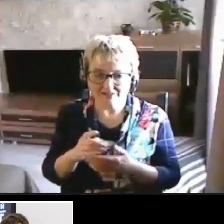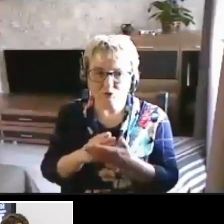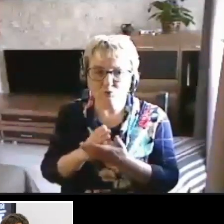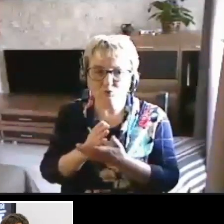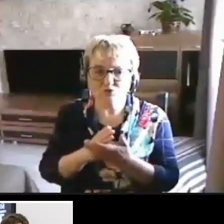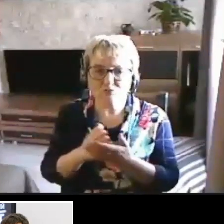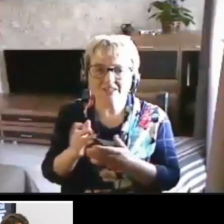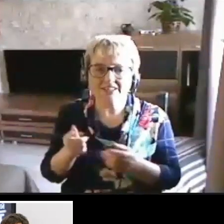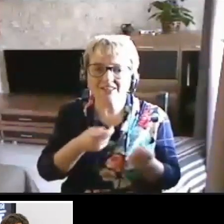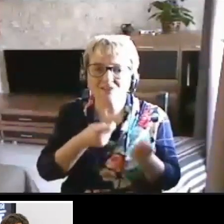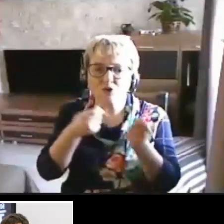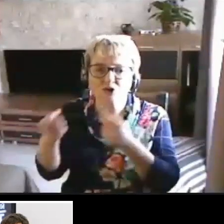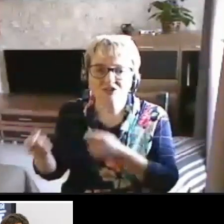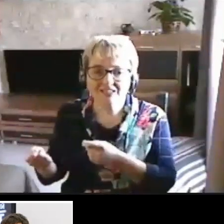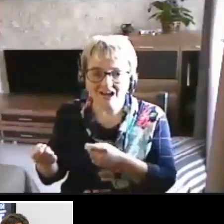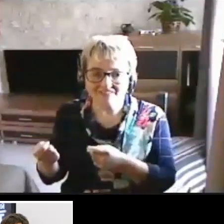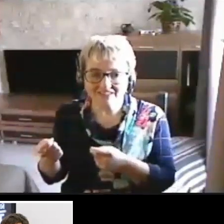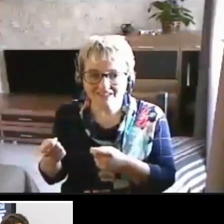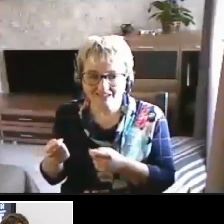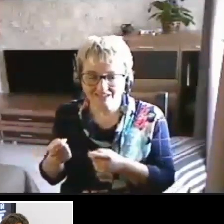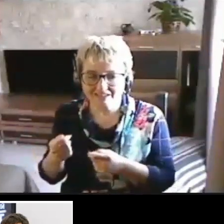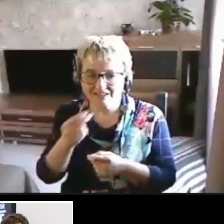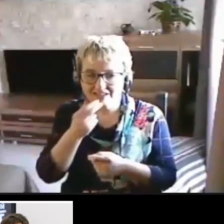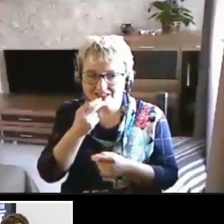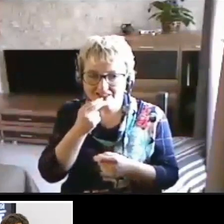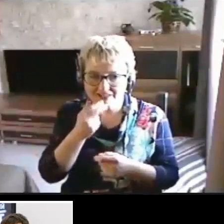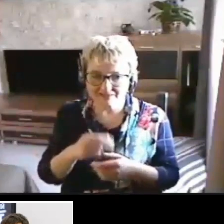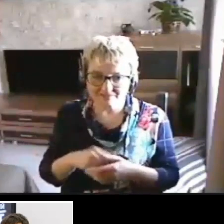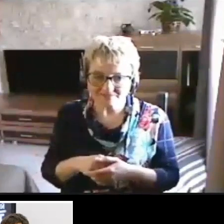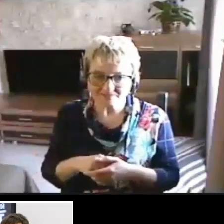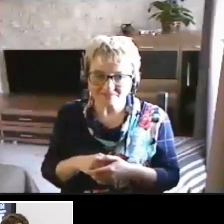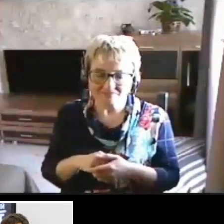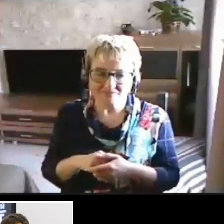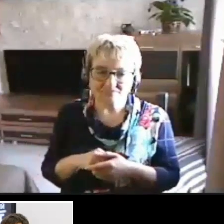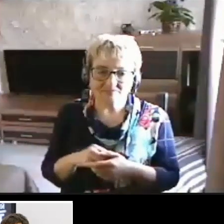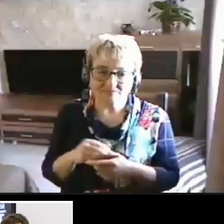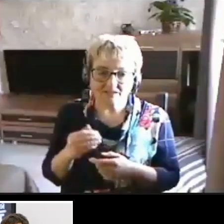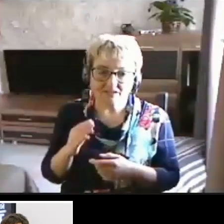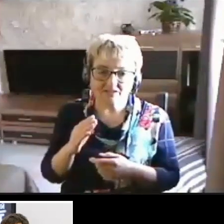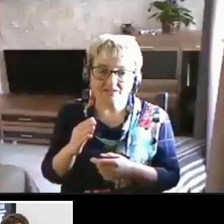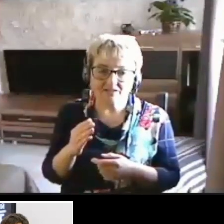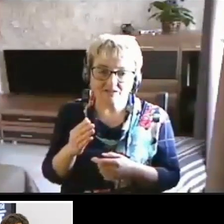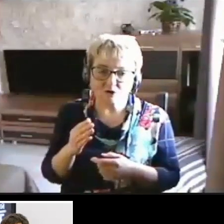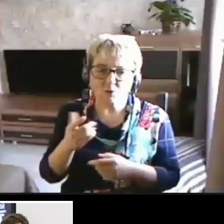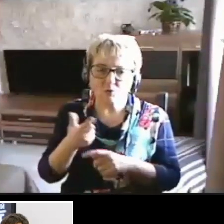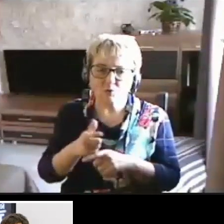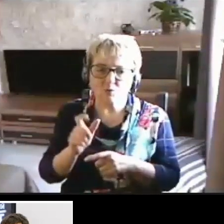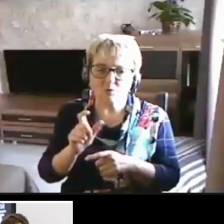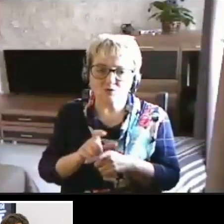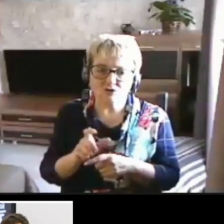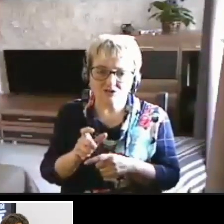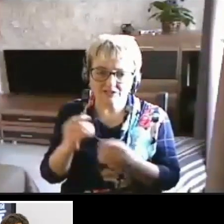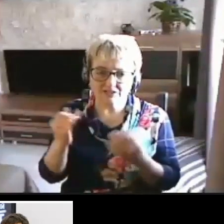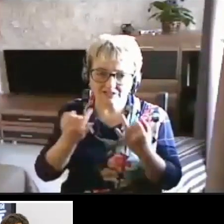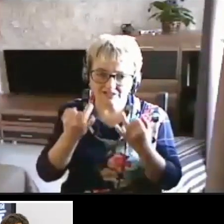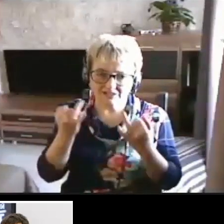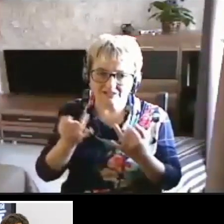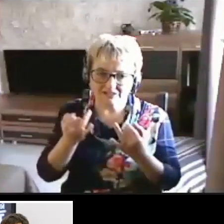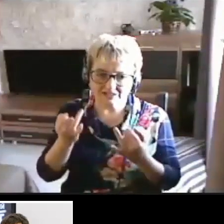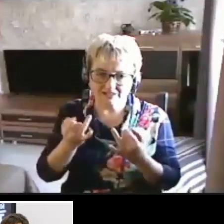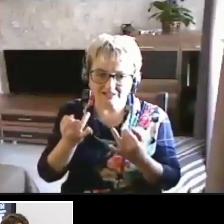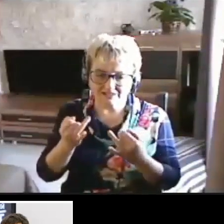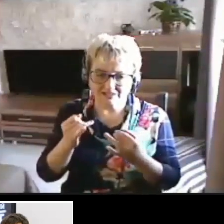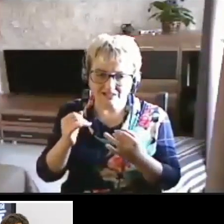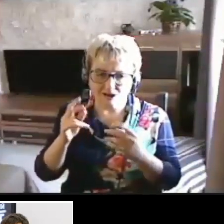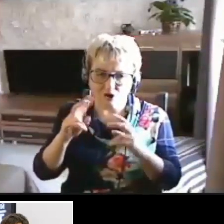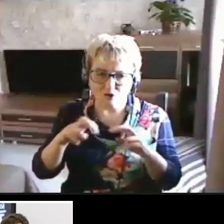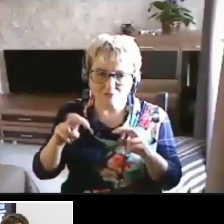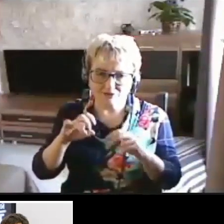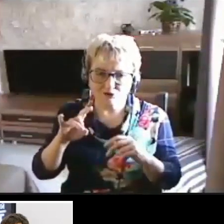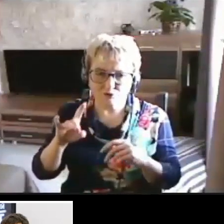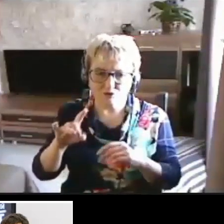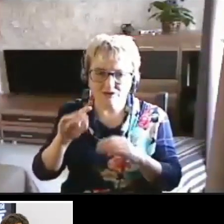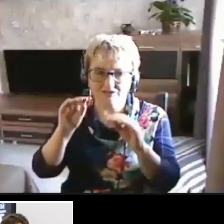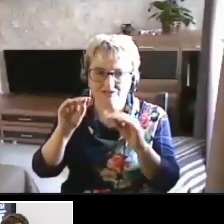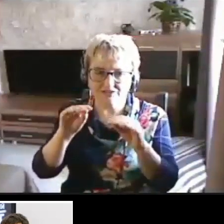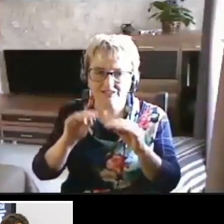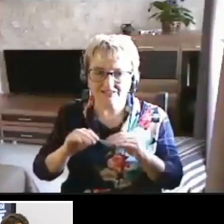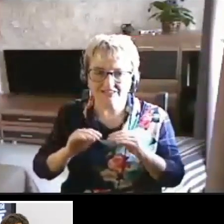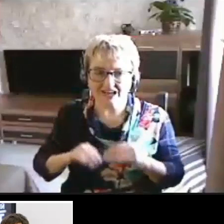доставки еды. Да? Вот очень интересный обзор составила